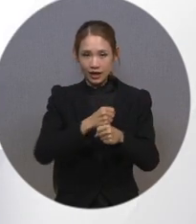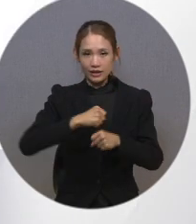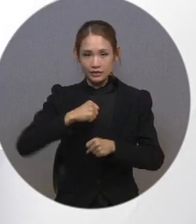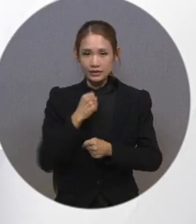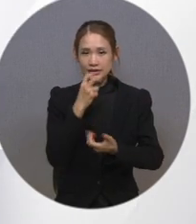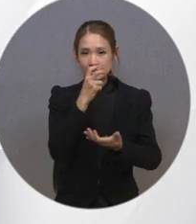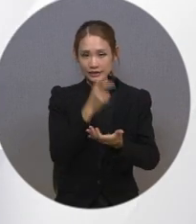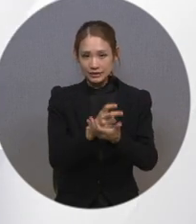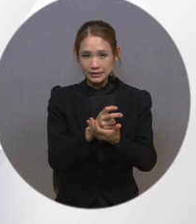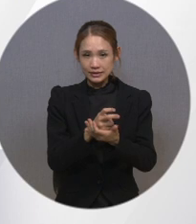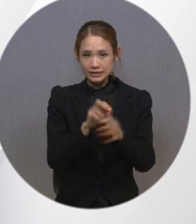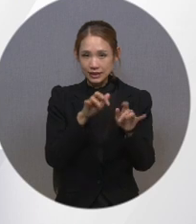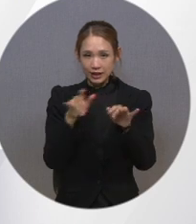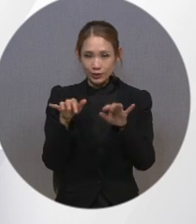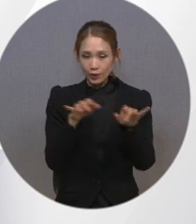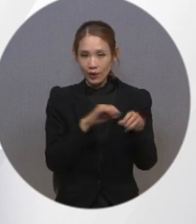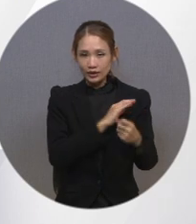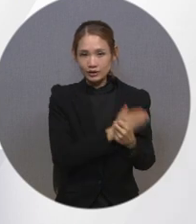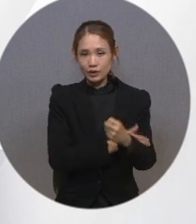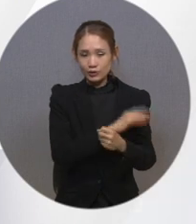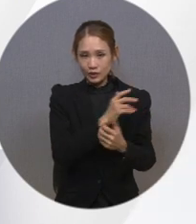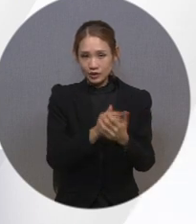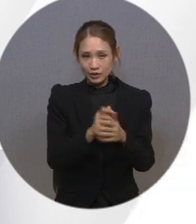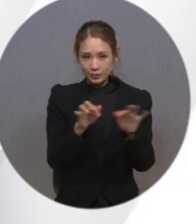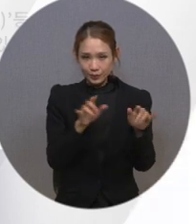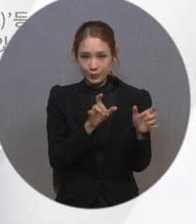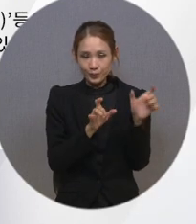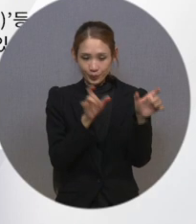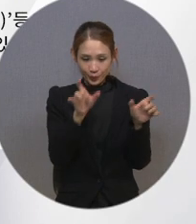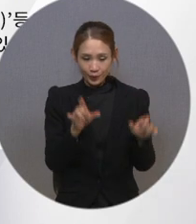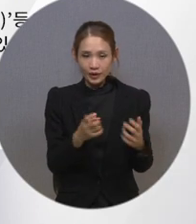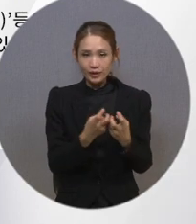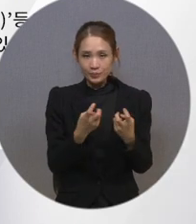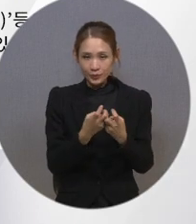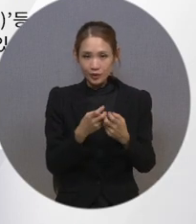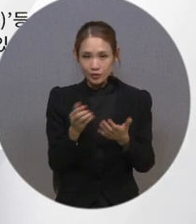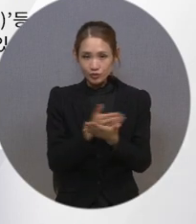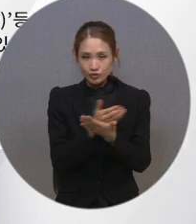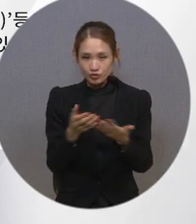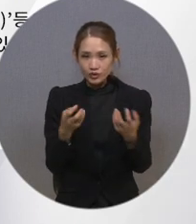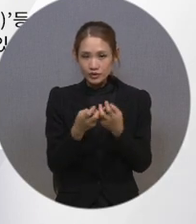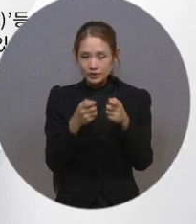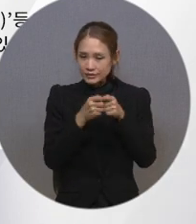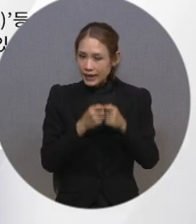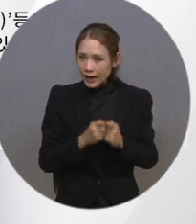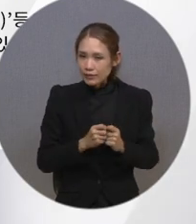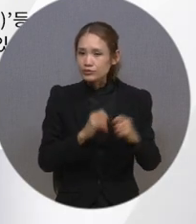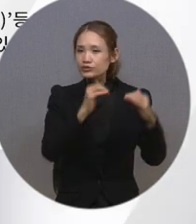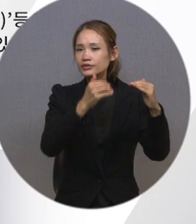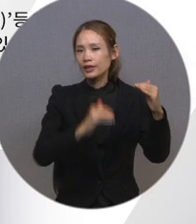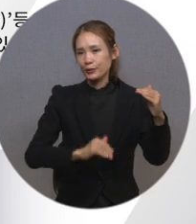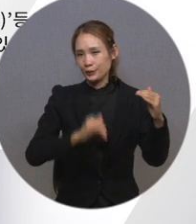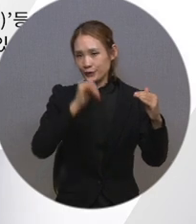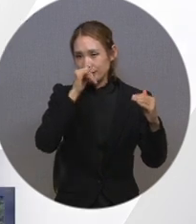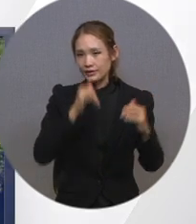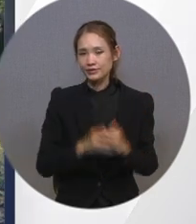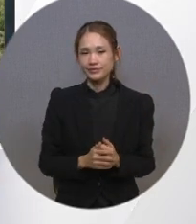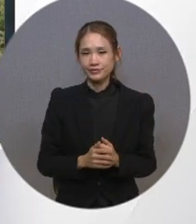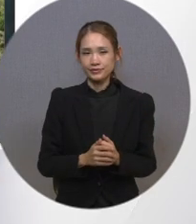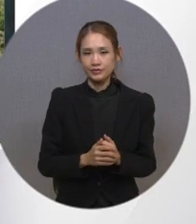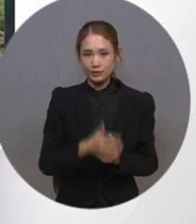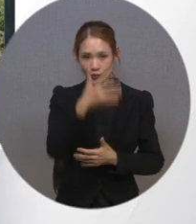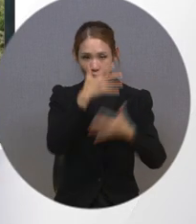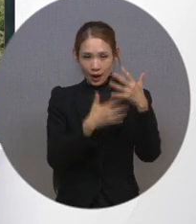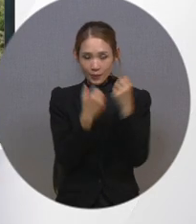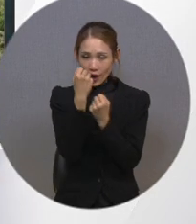자막 속기사의 최소 자격, 자막 표기의 방법, 화자의 구분 방법 등의 세부 내용들이 있습니다. 화면